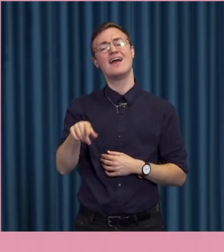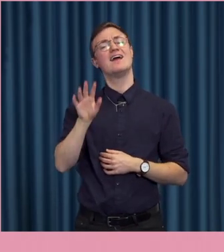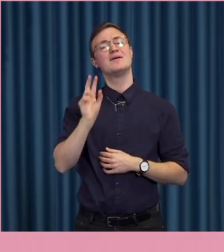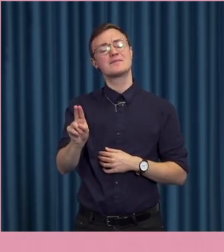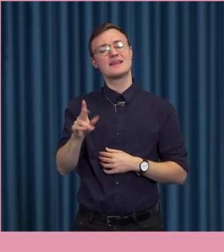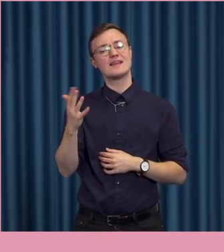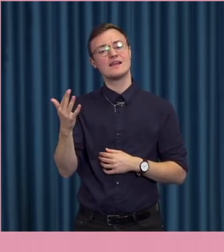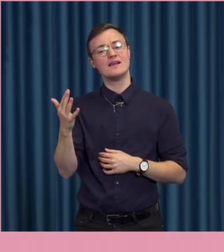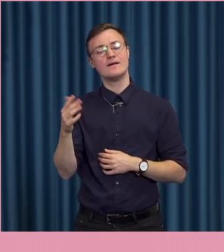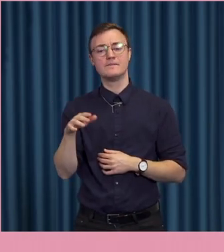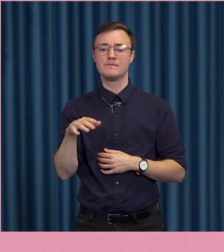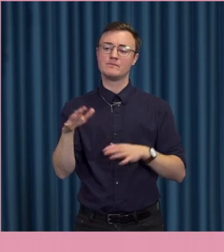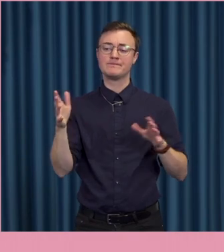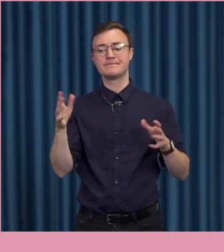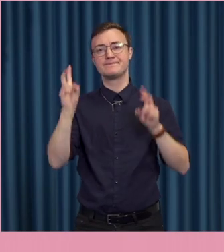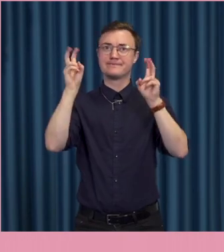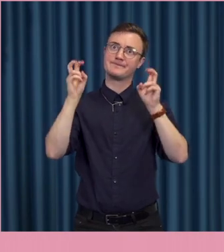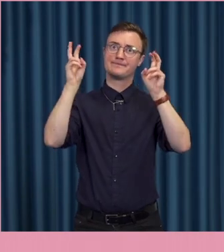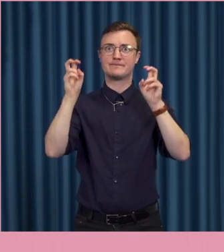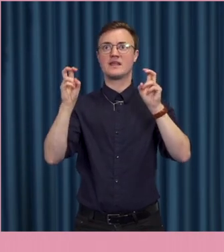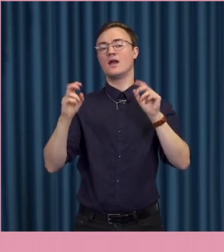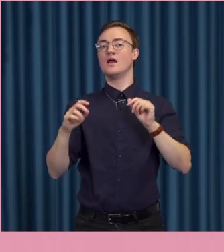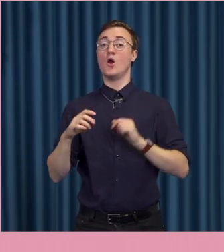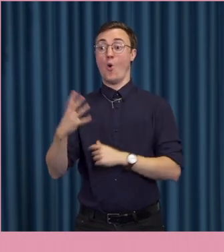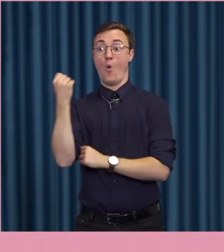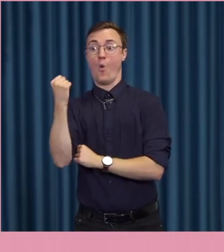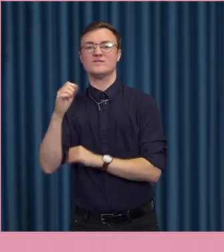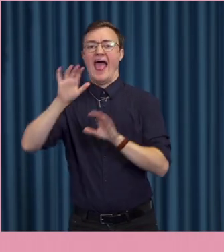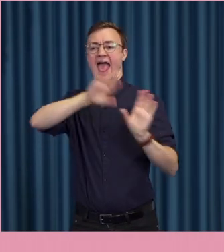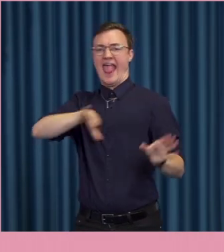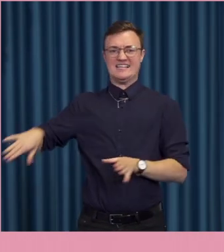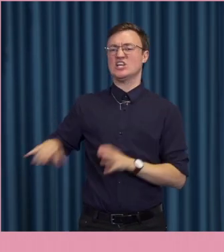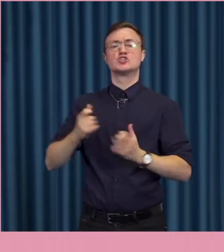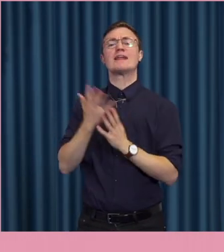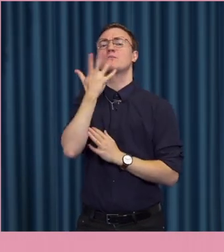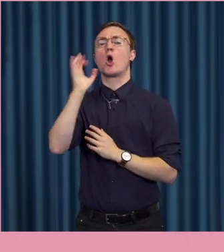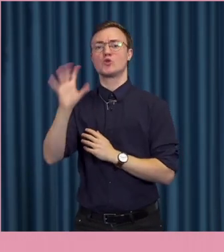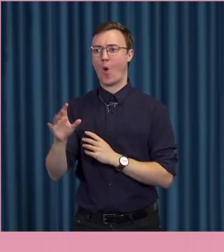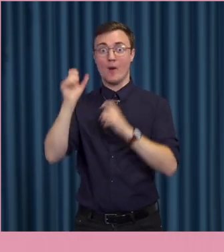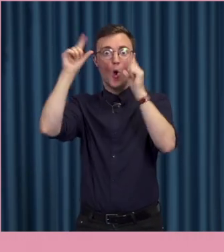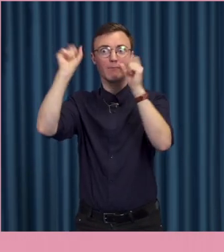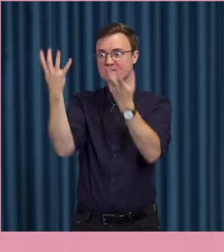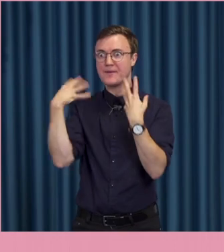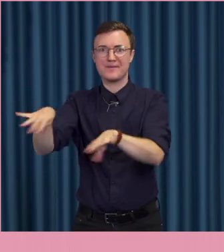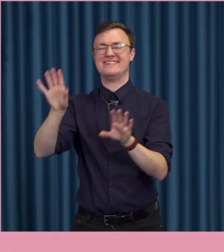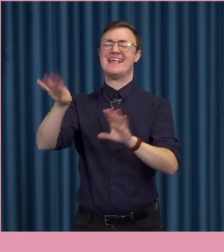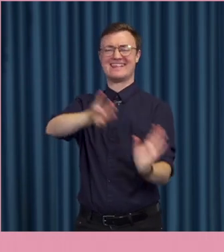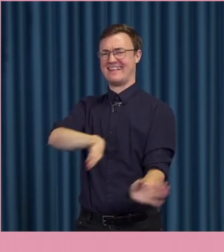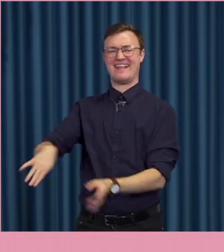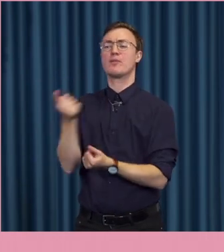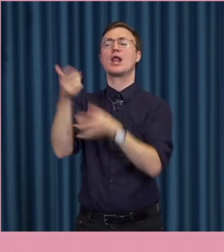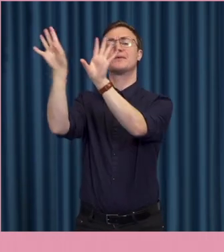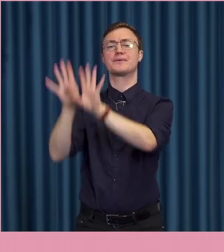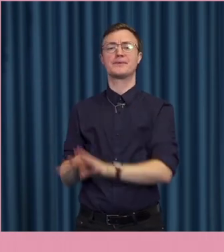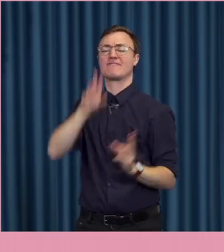slags... Så här, vi talar inte om hoten. Tala inte om hoten. Nej, nej, nej. Döda dig bara.